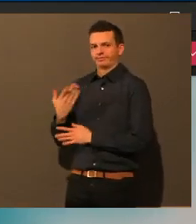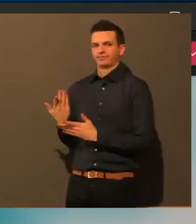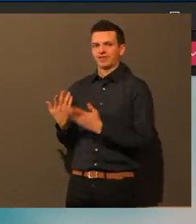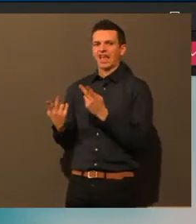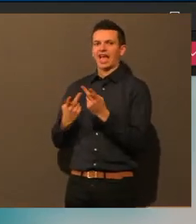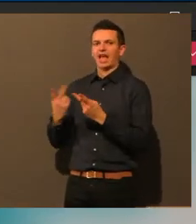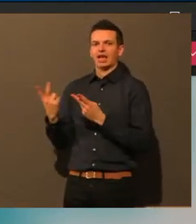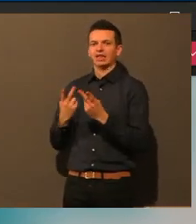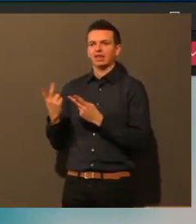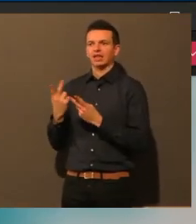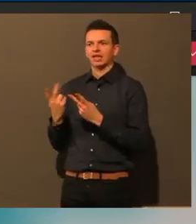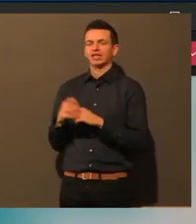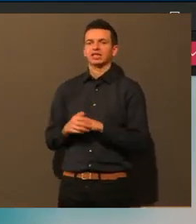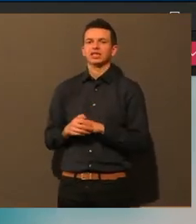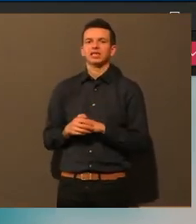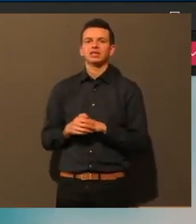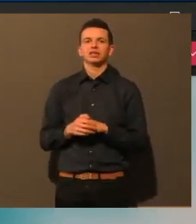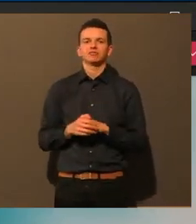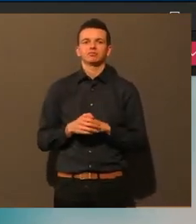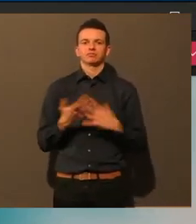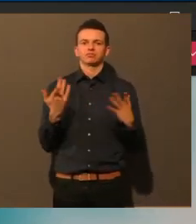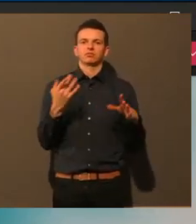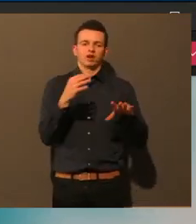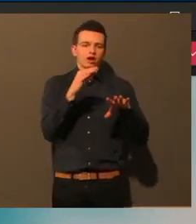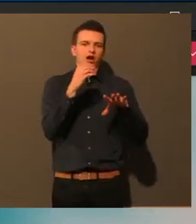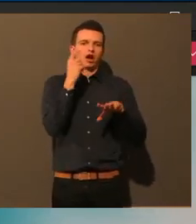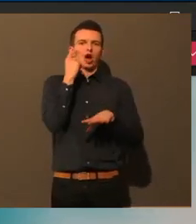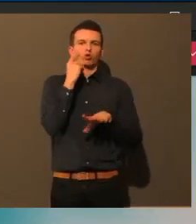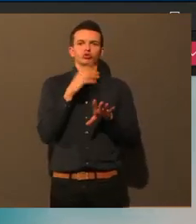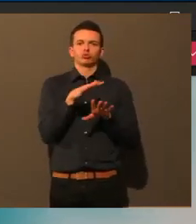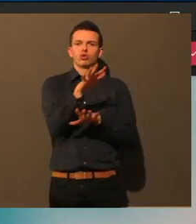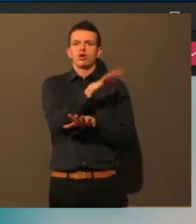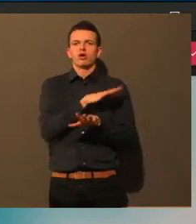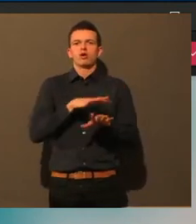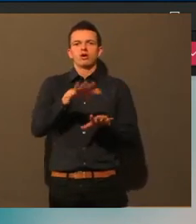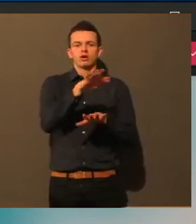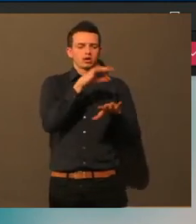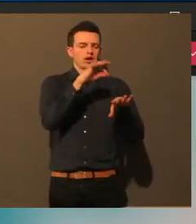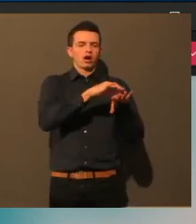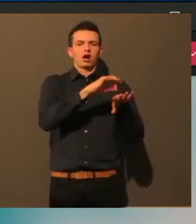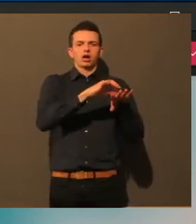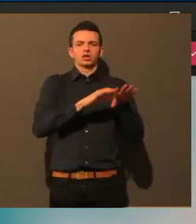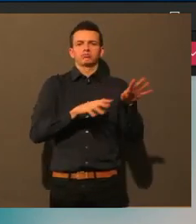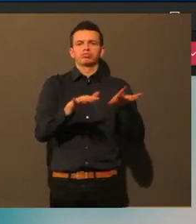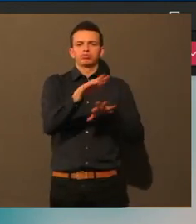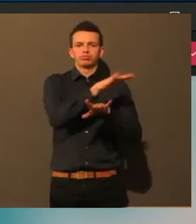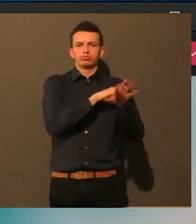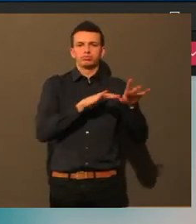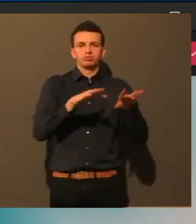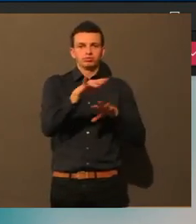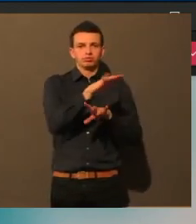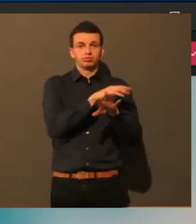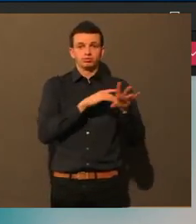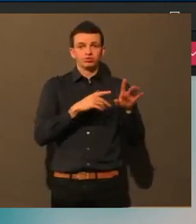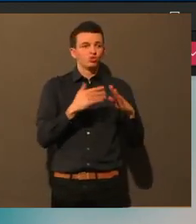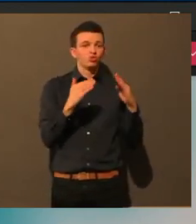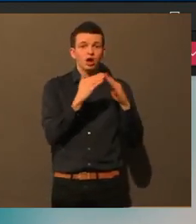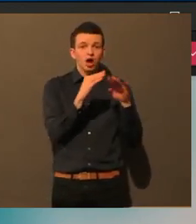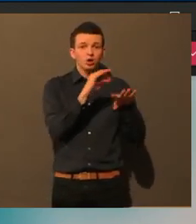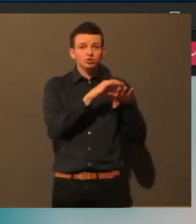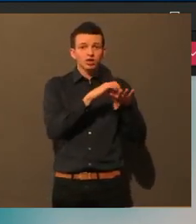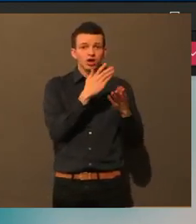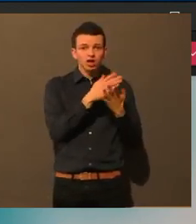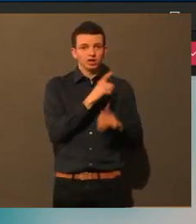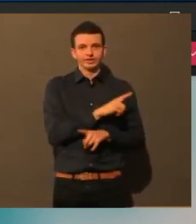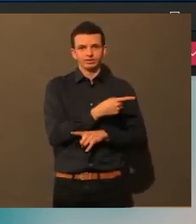und zwar lokale Ärzte in Raum Augsburg, also von verschiedenen Fachrichtungen, die vielleicht dann auch über ihre Erfahrungen berichten, das